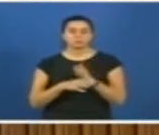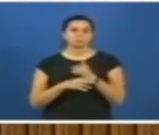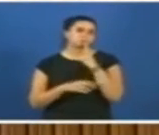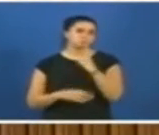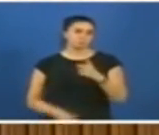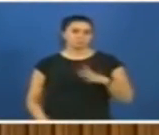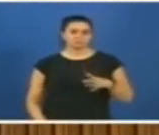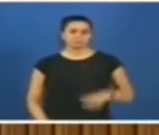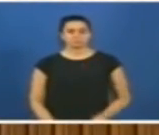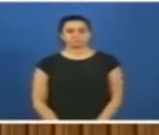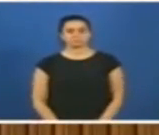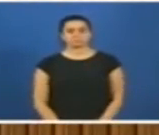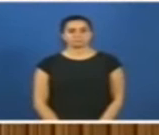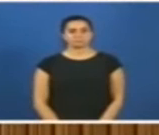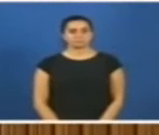özelde çizmemiz gerekiyor.